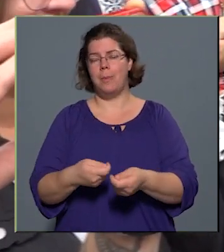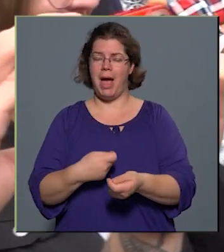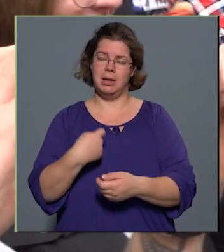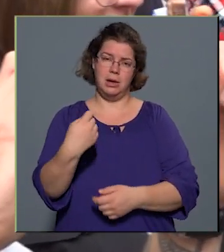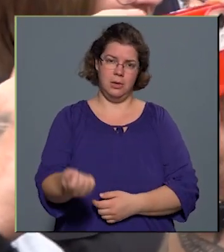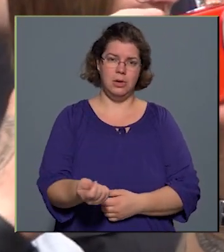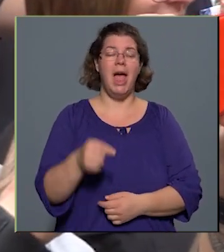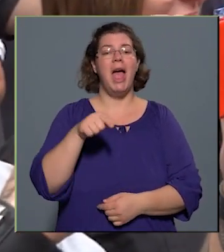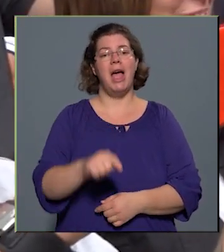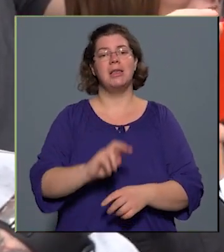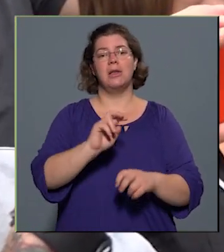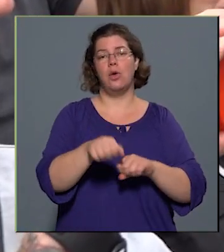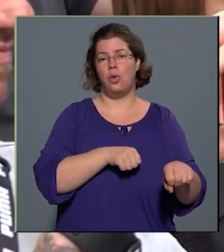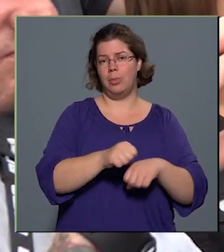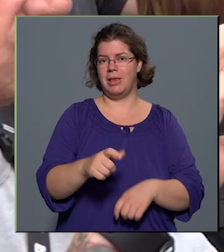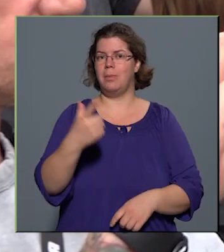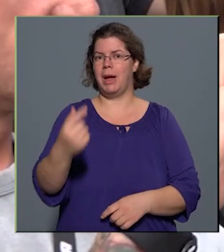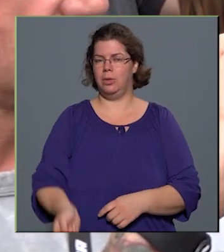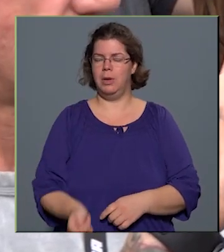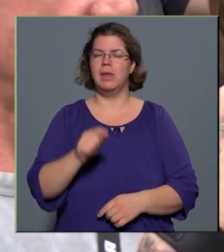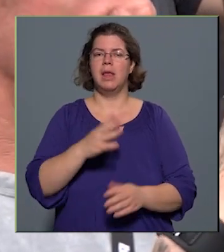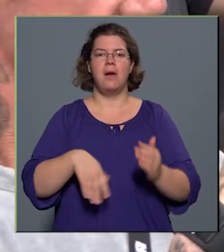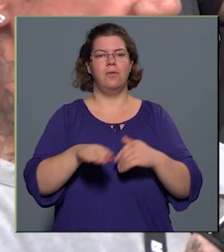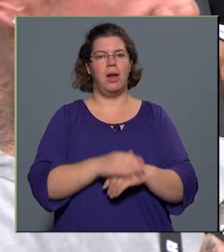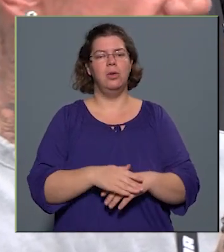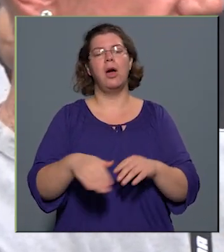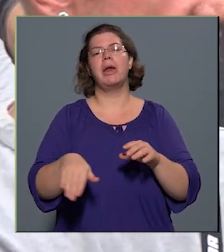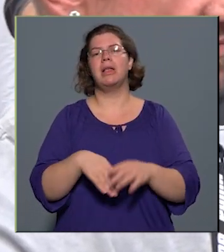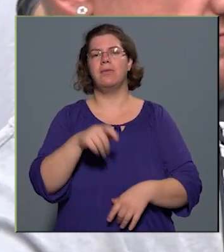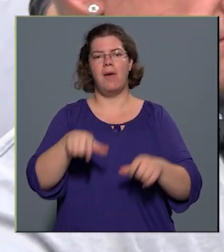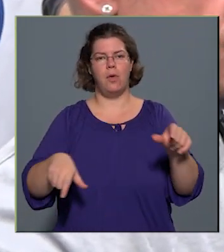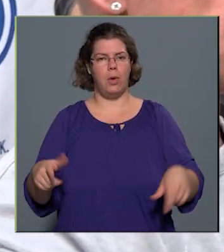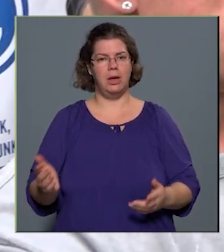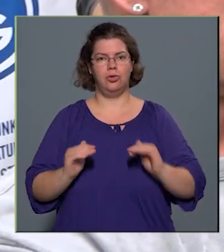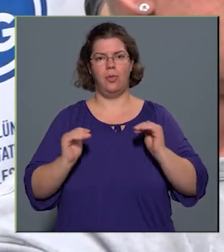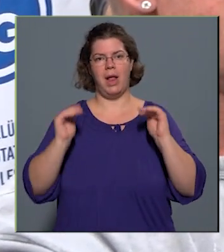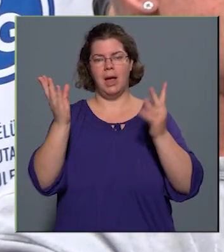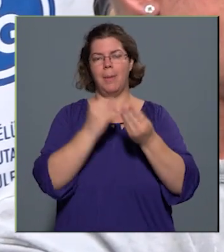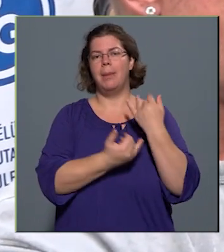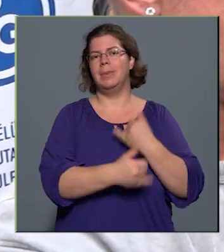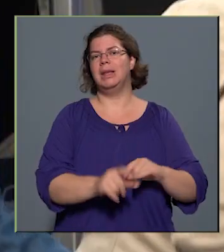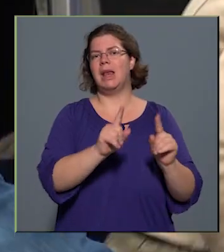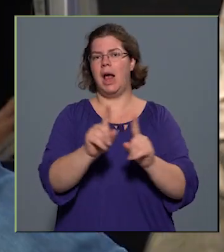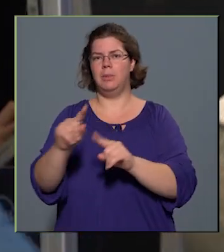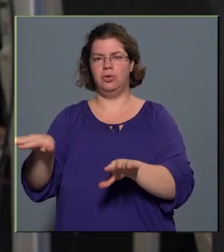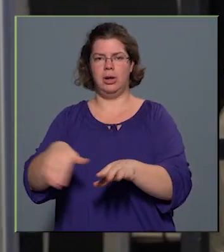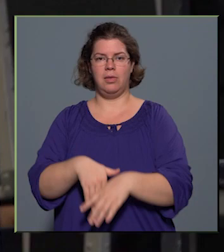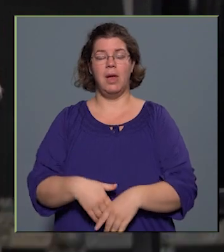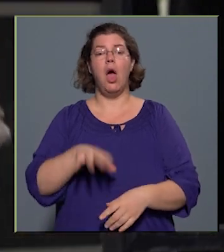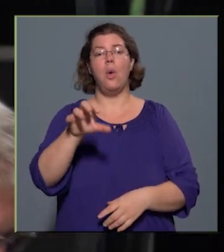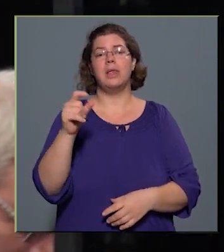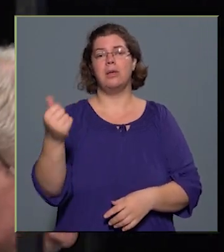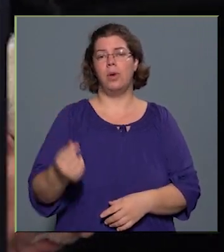önkormányzat megduplázta. Ezen felül a résztvevők is növálni tudták az adományösszegét, hiszen minden állomáson való részvételért 500